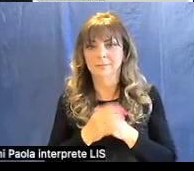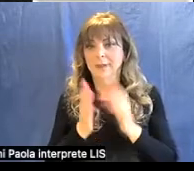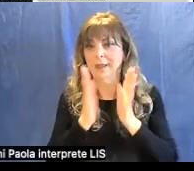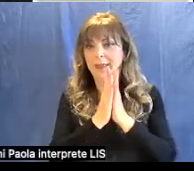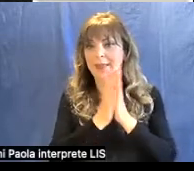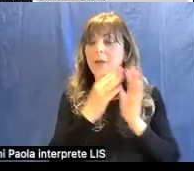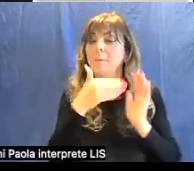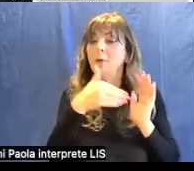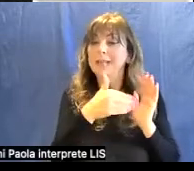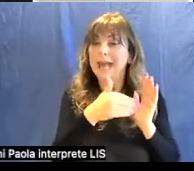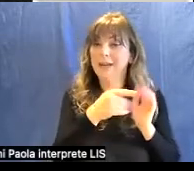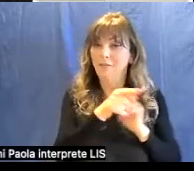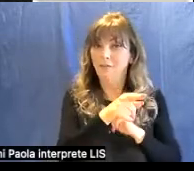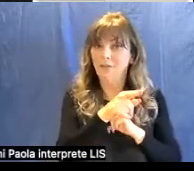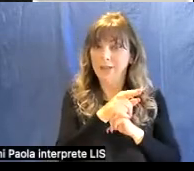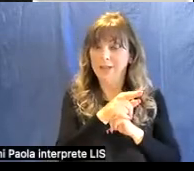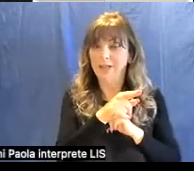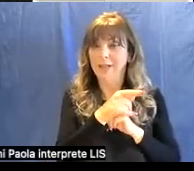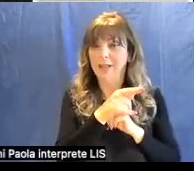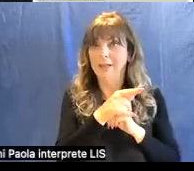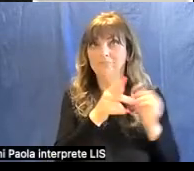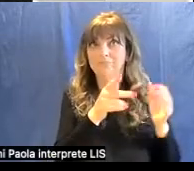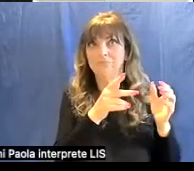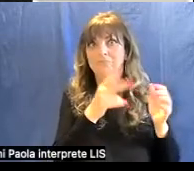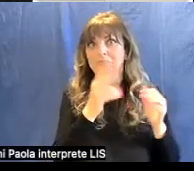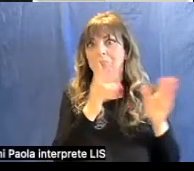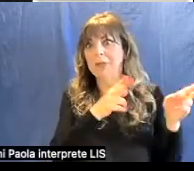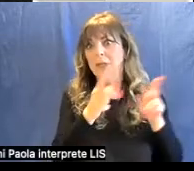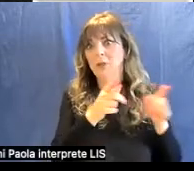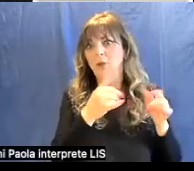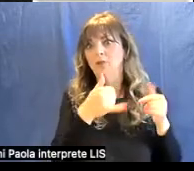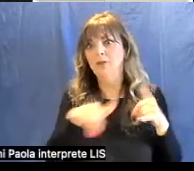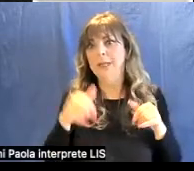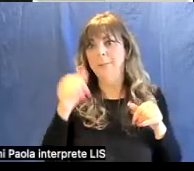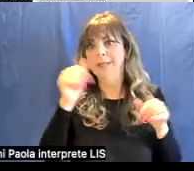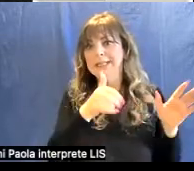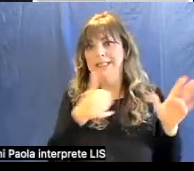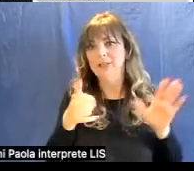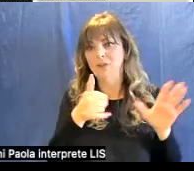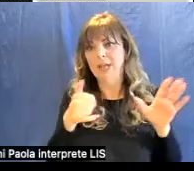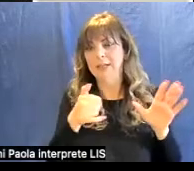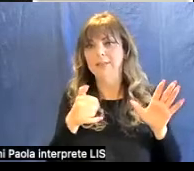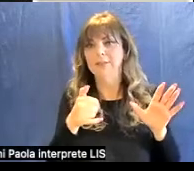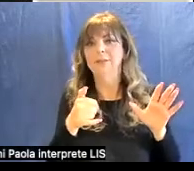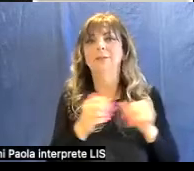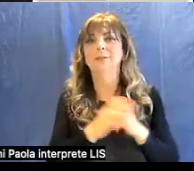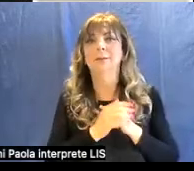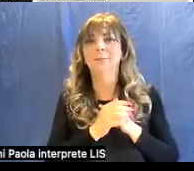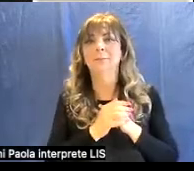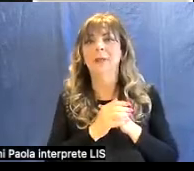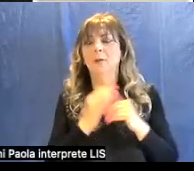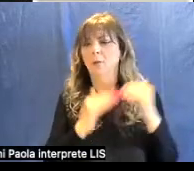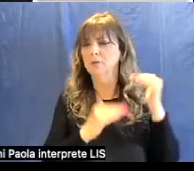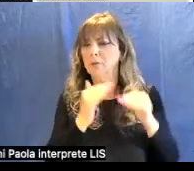Montalve, chiesa di fine 600 fatta costruire da Vittoria della Rovere